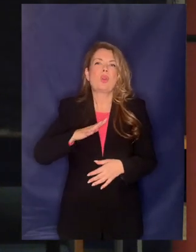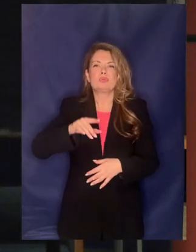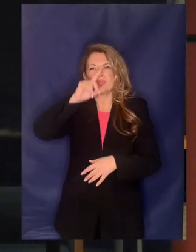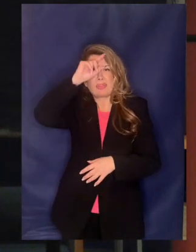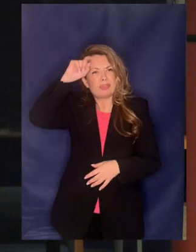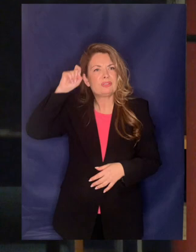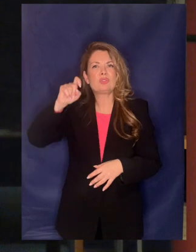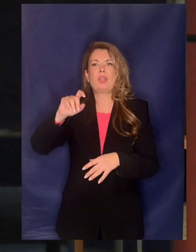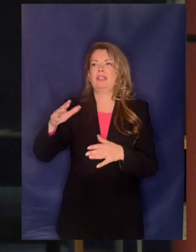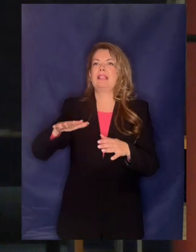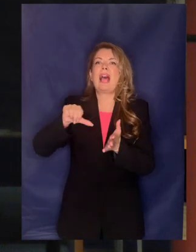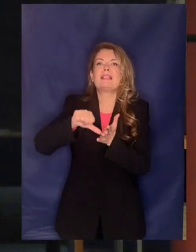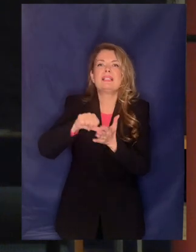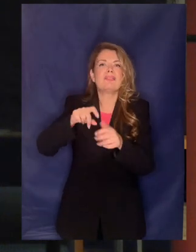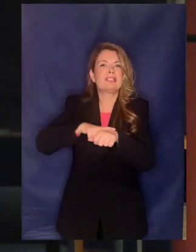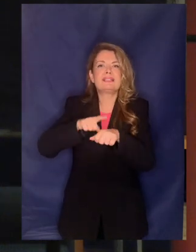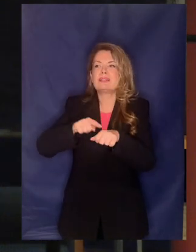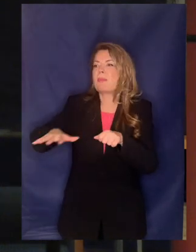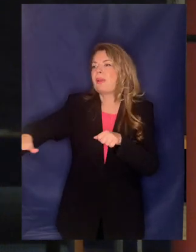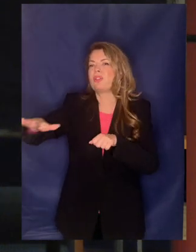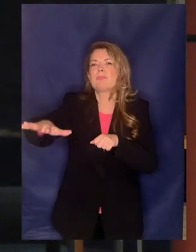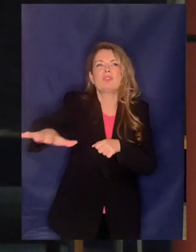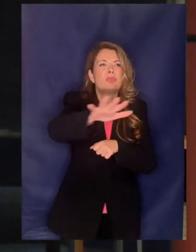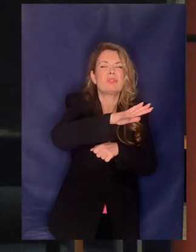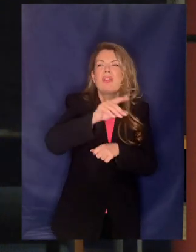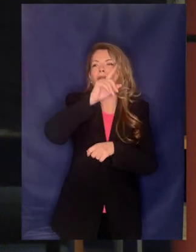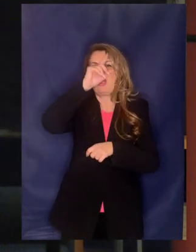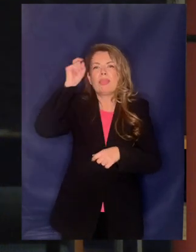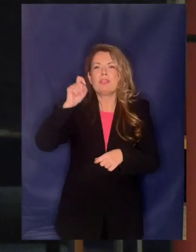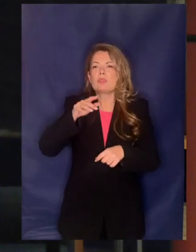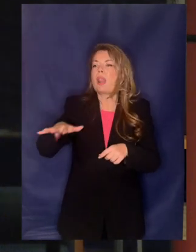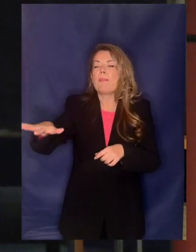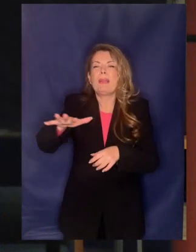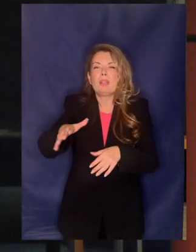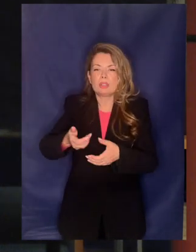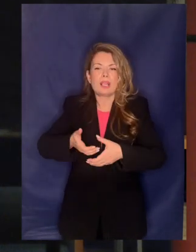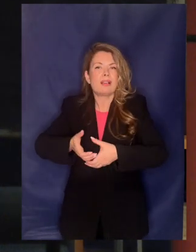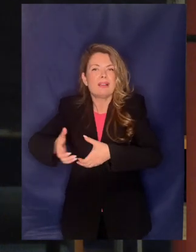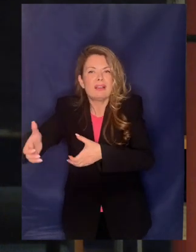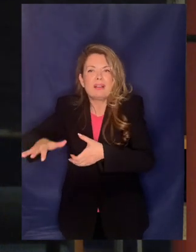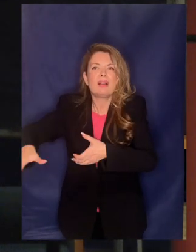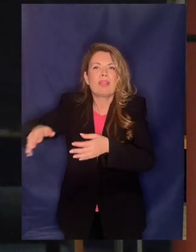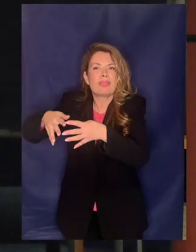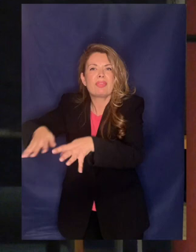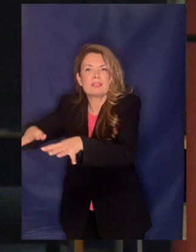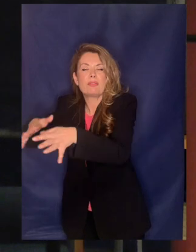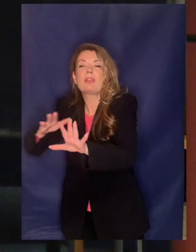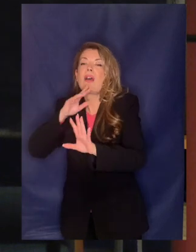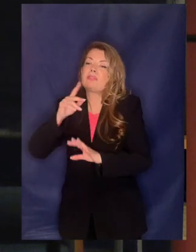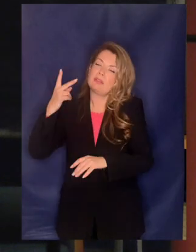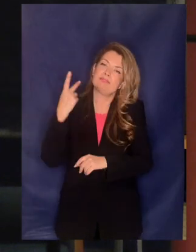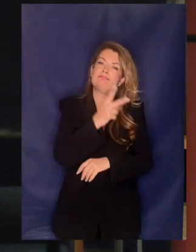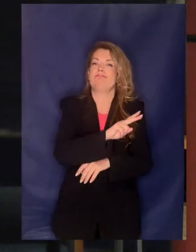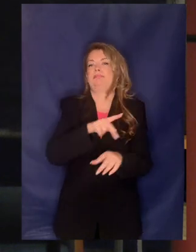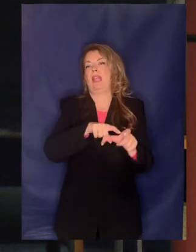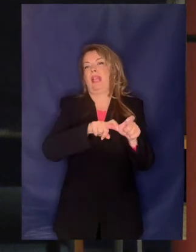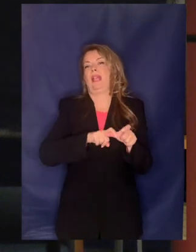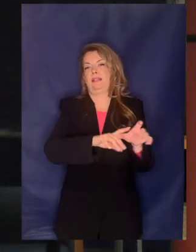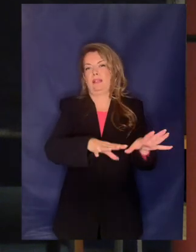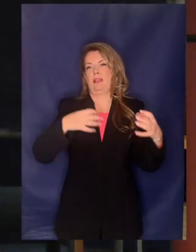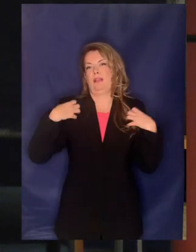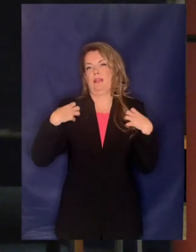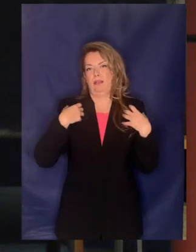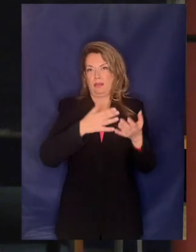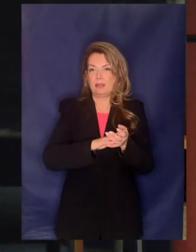συνθήκες στην Αττική από δίκτυα που είναι μοναδικά στην περιοχή και ανήκουν στα πάγια περιοσιακά στοιχεία της εταιρείας συνίστανται δε οι